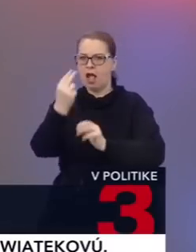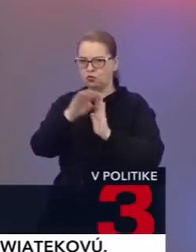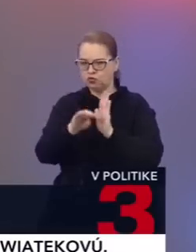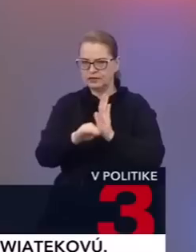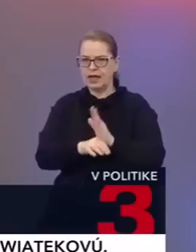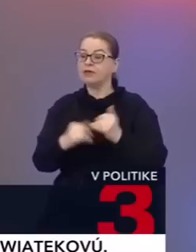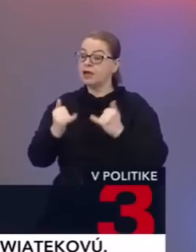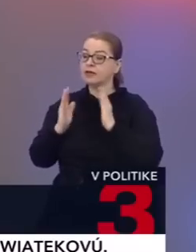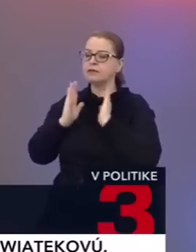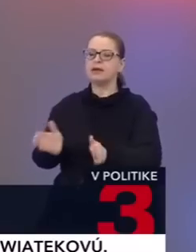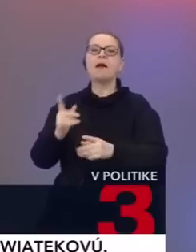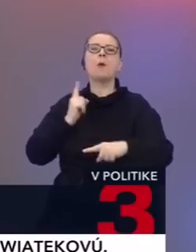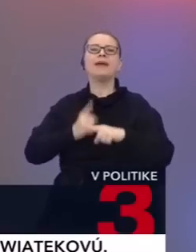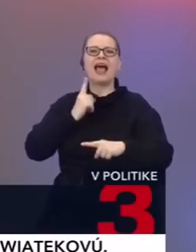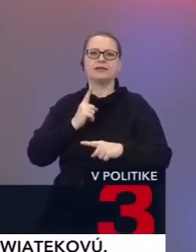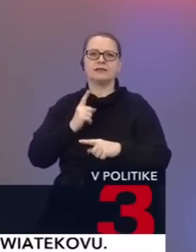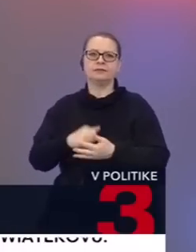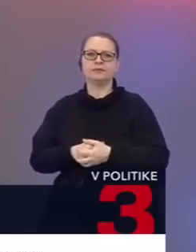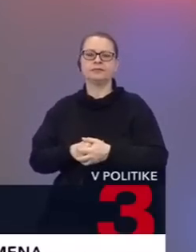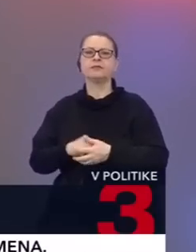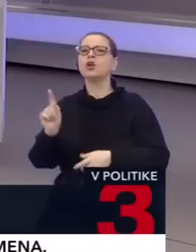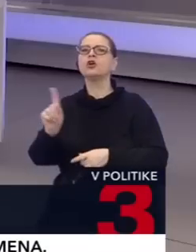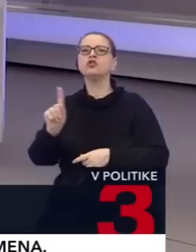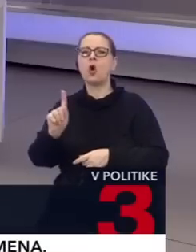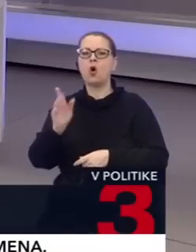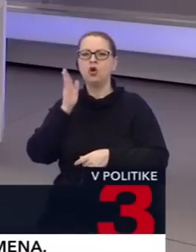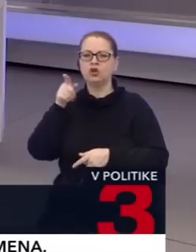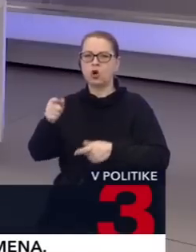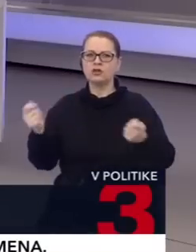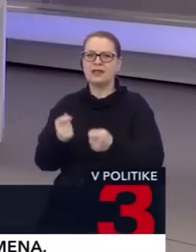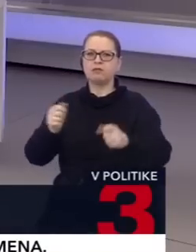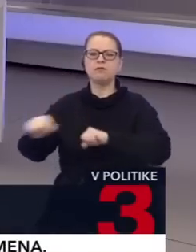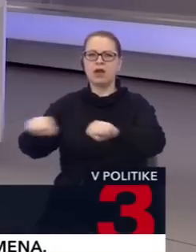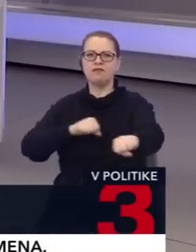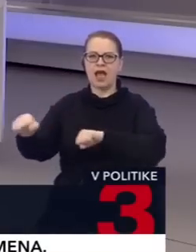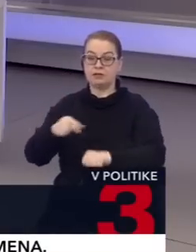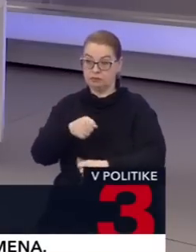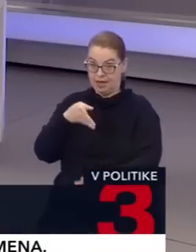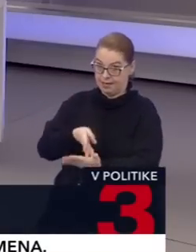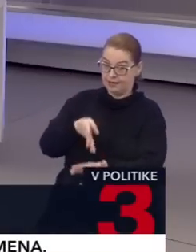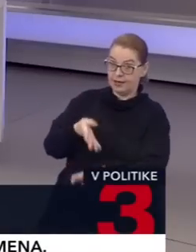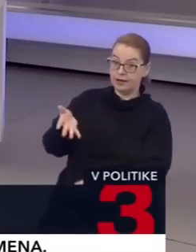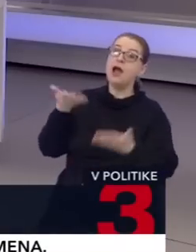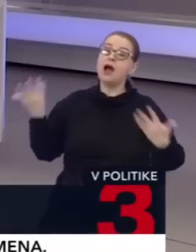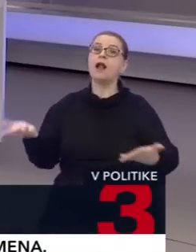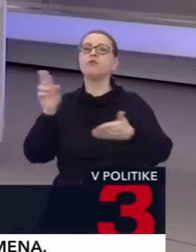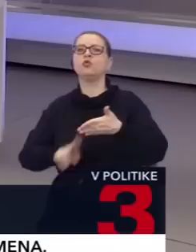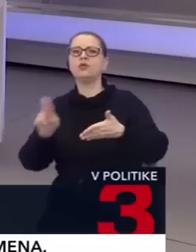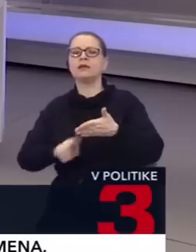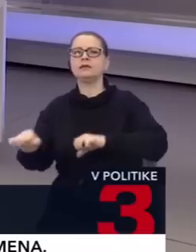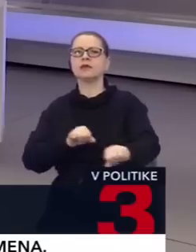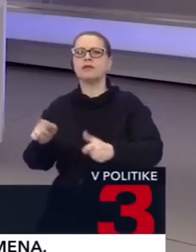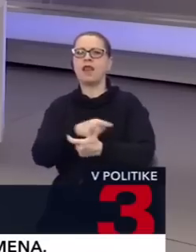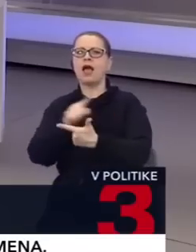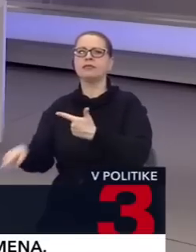praktickej veci. Kto bude do septembra vládnuť? Bude to Eduard Heger alebo to bude úradnícka vláda? Tak